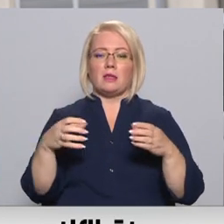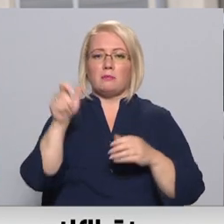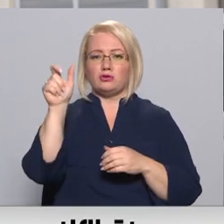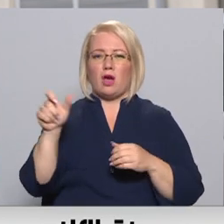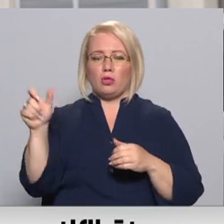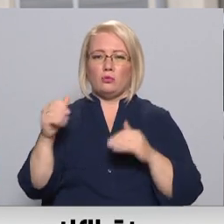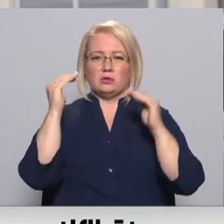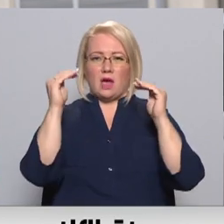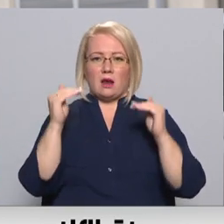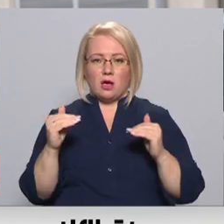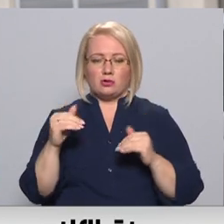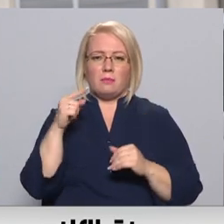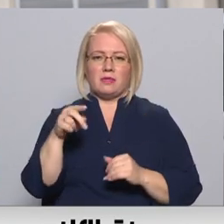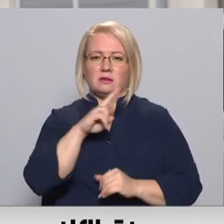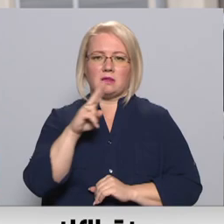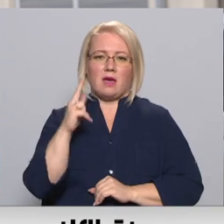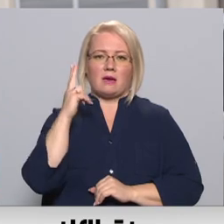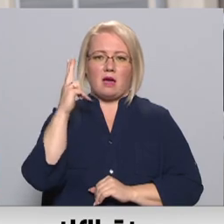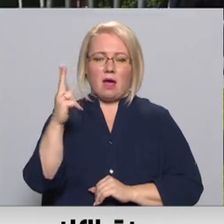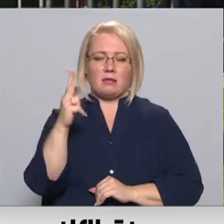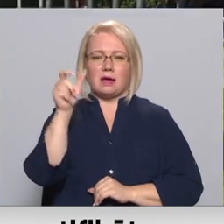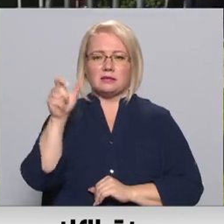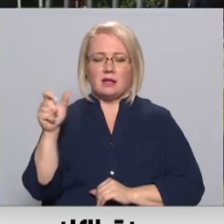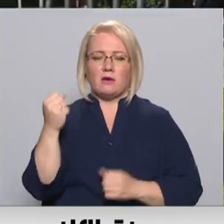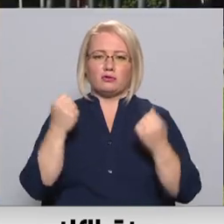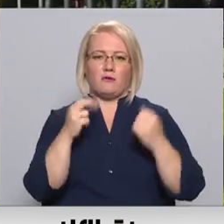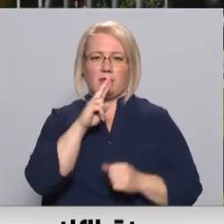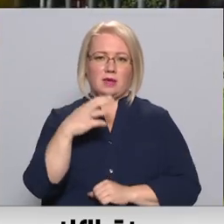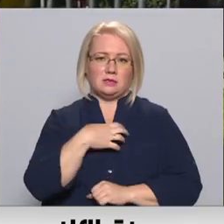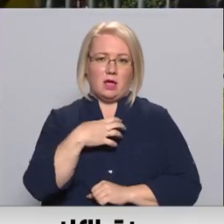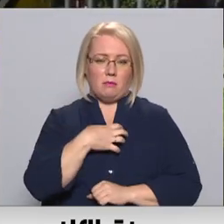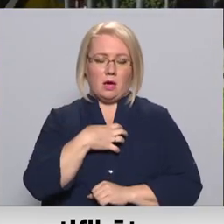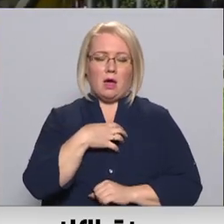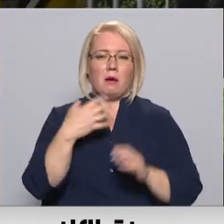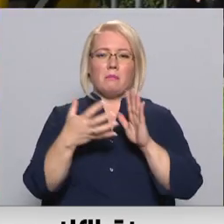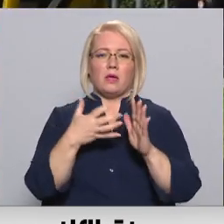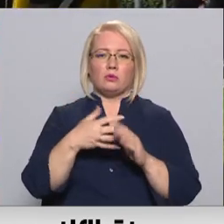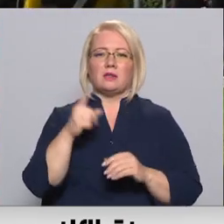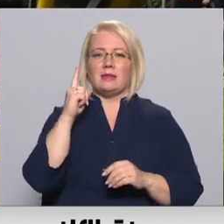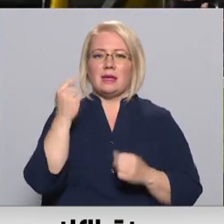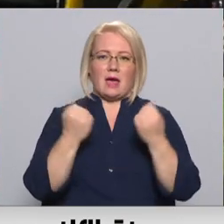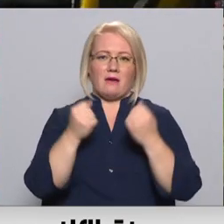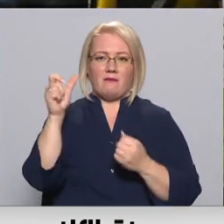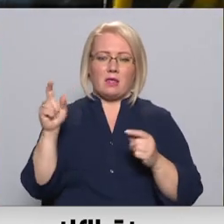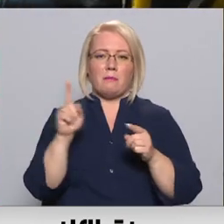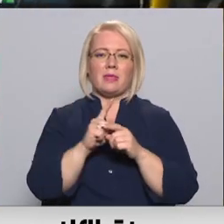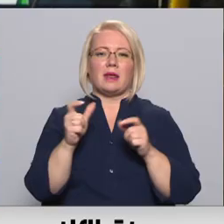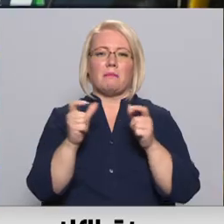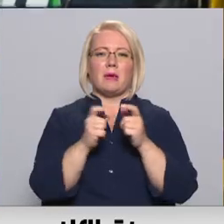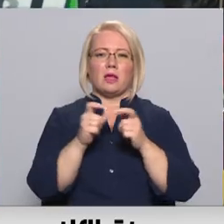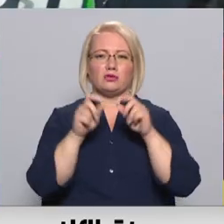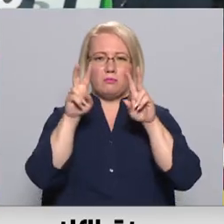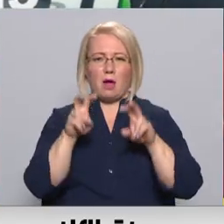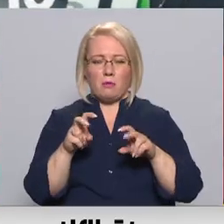bet tās negrantēja, ka cilvēki un šoferi neslīma. Otrkārt, trūks ne tikai vadītāju, bet arī konduktoru, kā arī